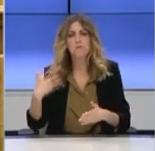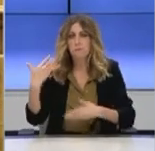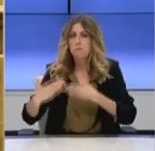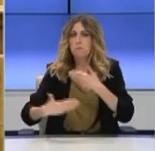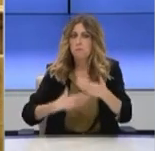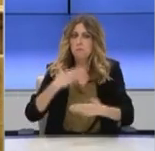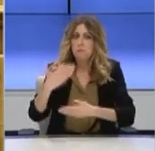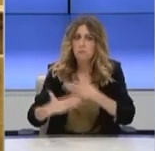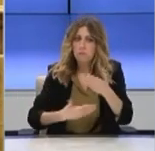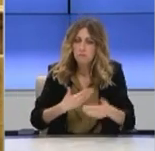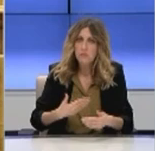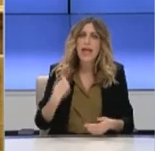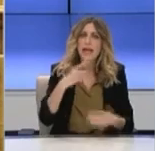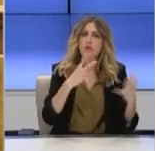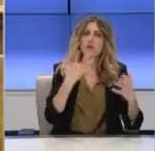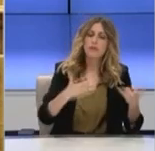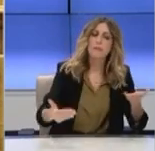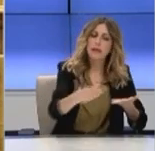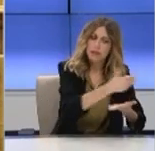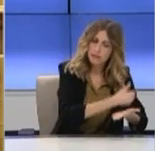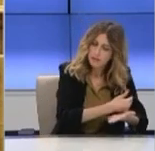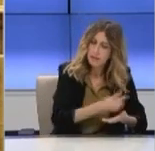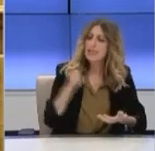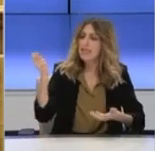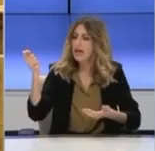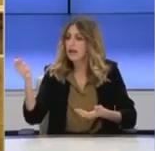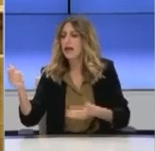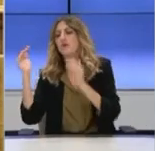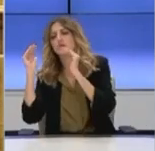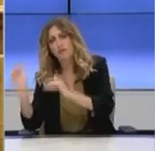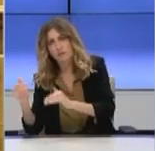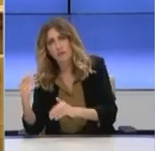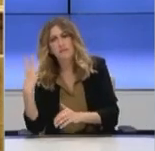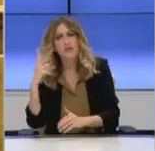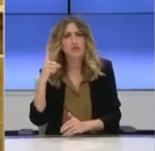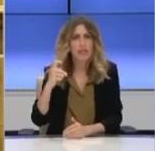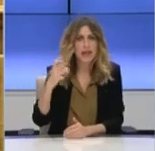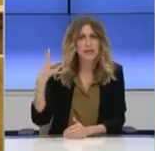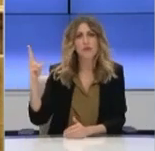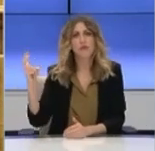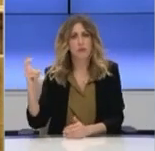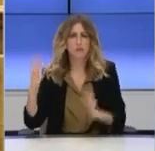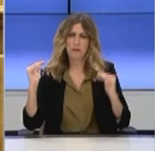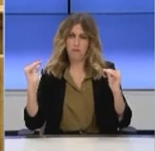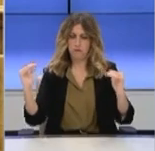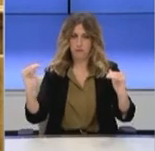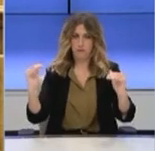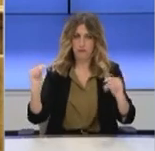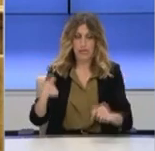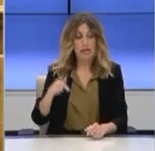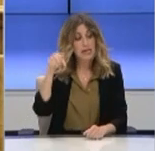το ΑΕΠ ήταν εκεί, στα 175, το χρέος ήταν εκεί. Στα 310 με 320. Σήμερα. Σήμερα.